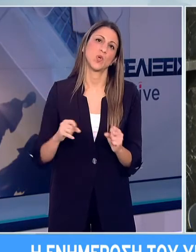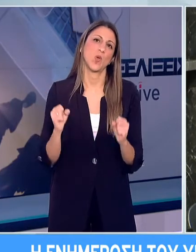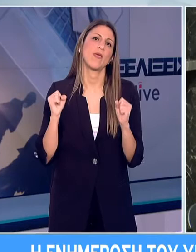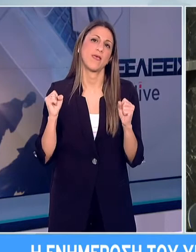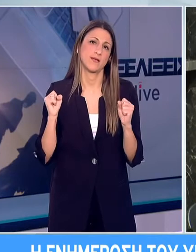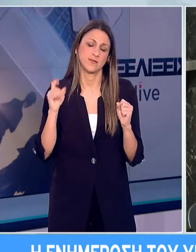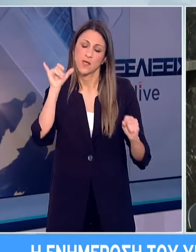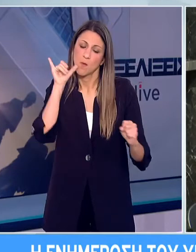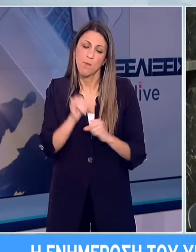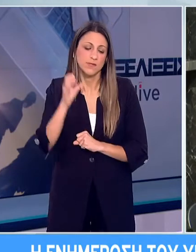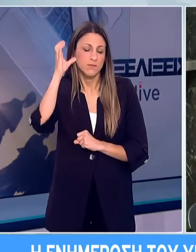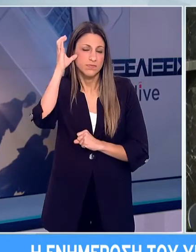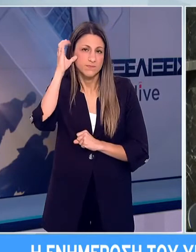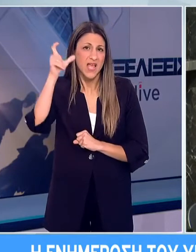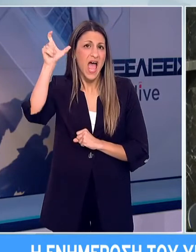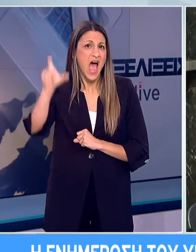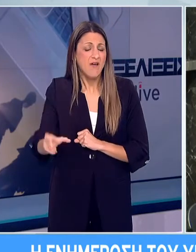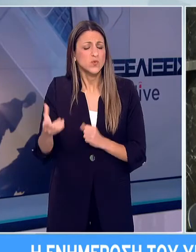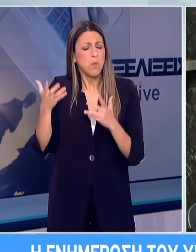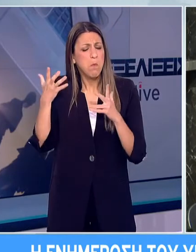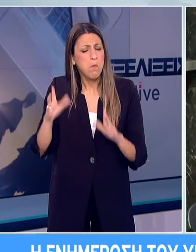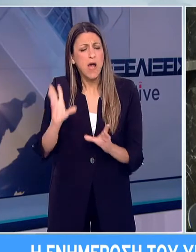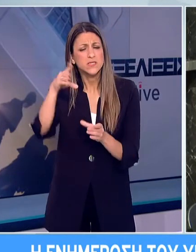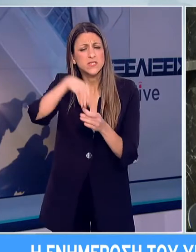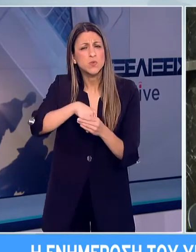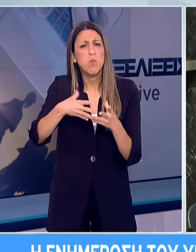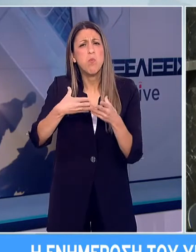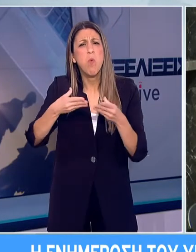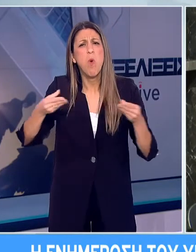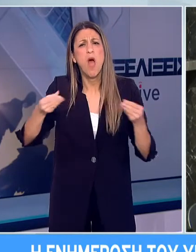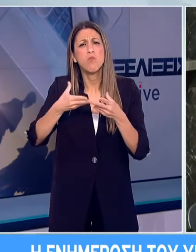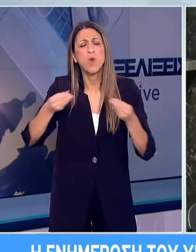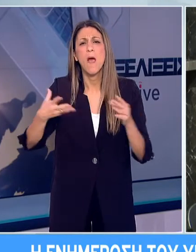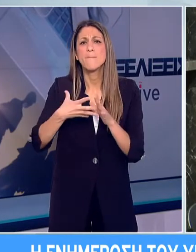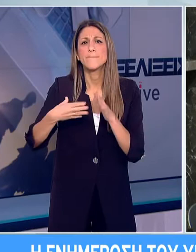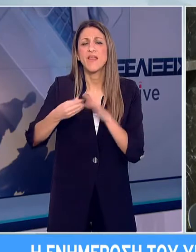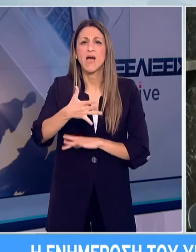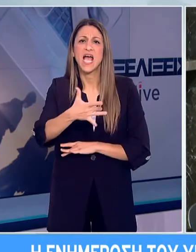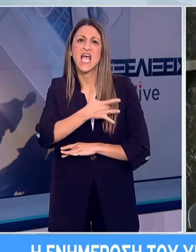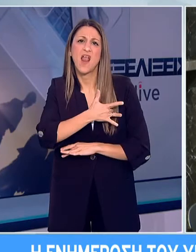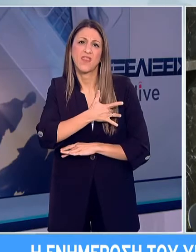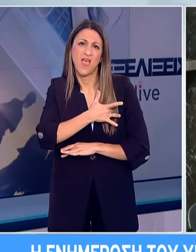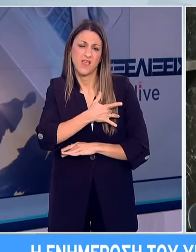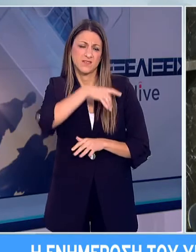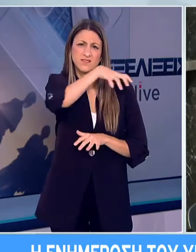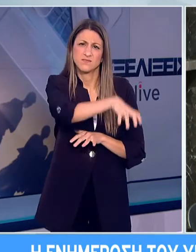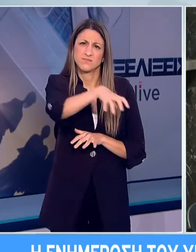σε σημαντικά έργα στον χώρο της υγείας, όπως είναι η λειτουργία των καρδιολογικών κλινικών στη χώρα.